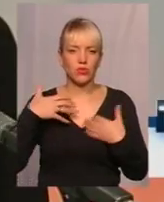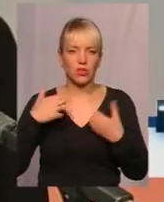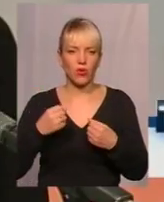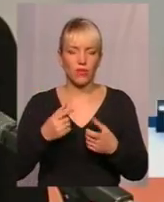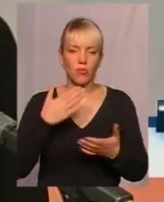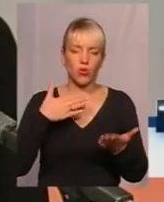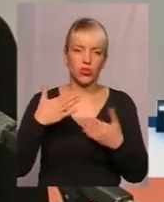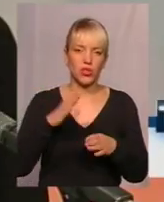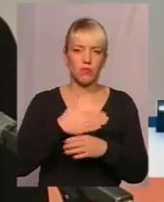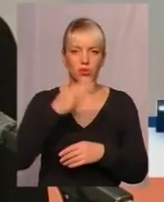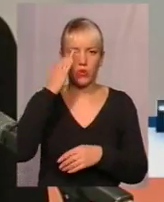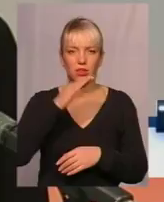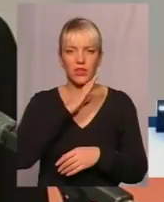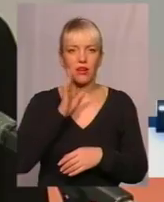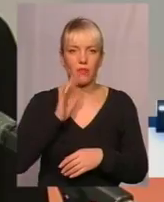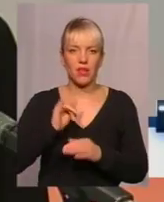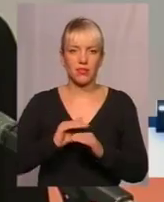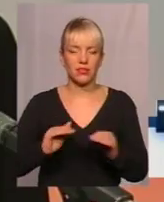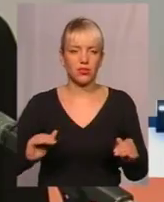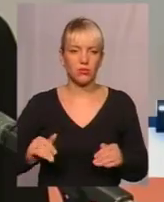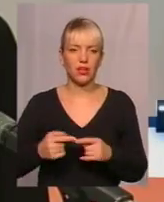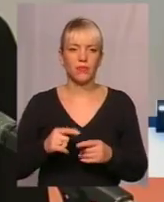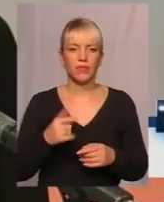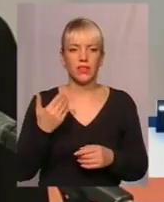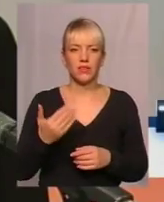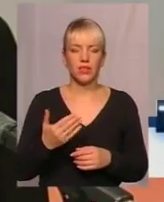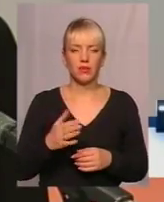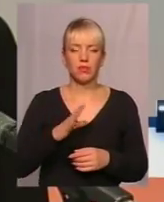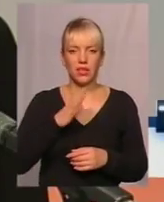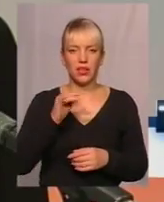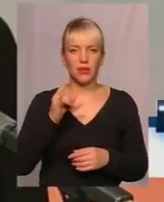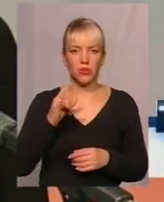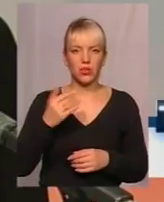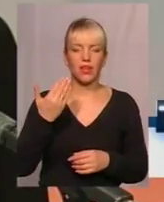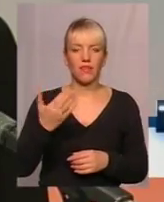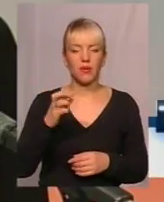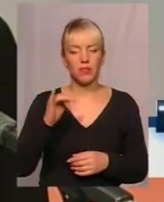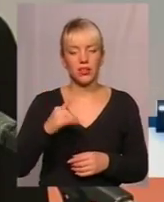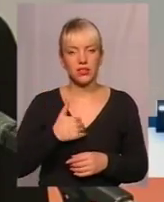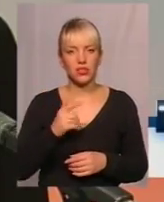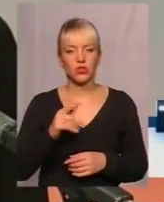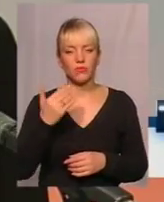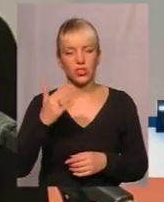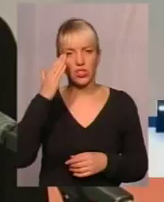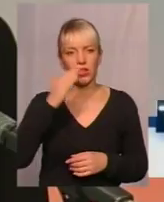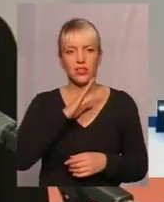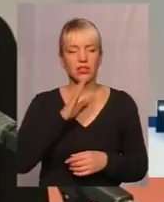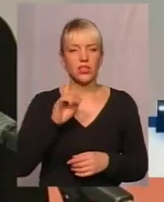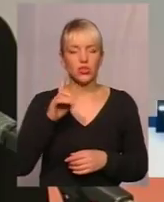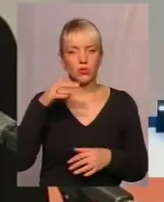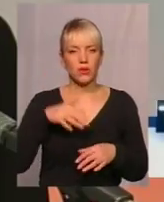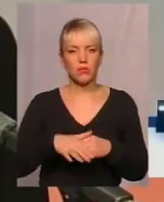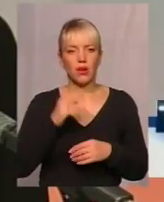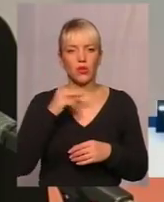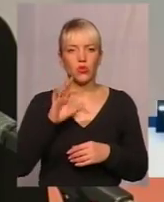родителями і дітьми. Ну, ви ж були рідом, правда? І вам, наверное, хотілося б, щоб ваші родители що-то розуміли про